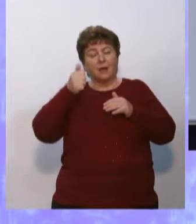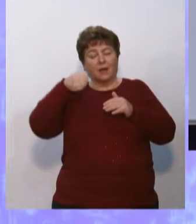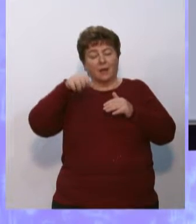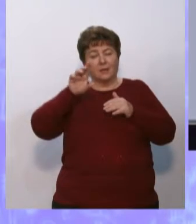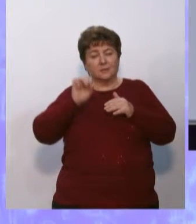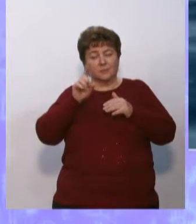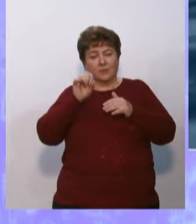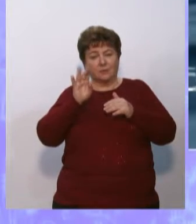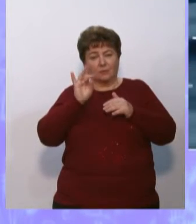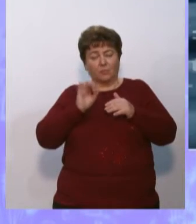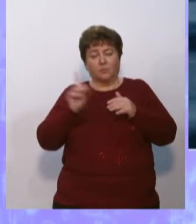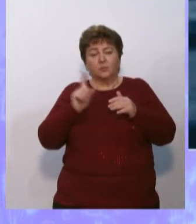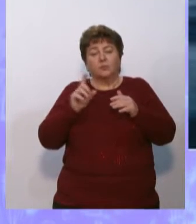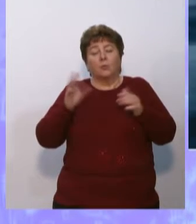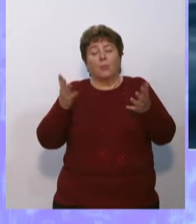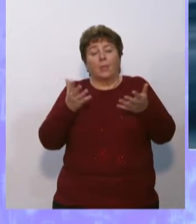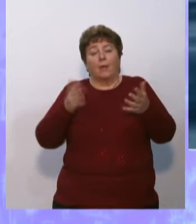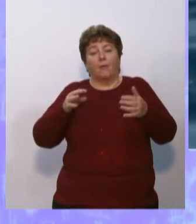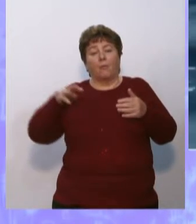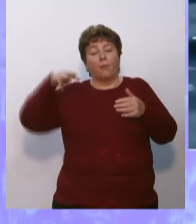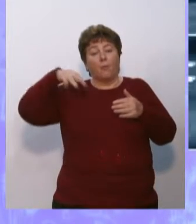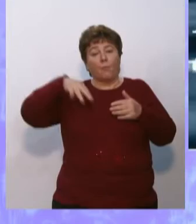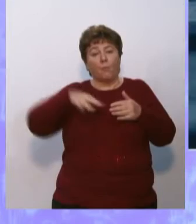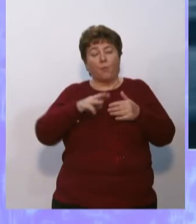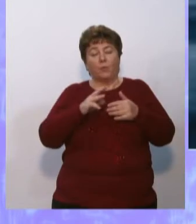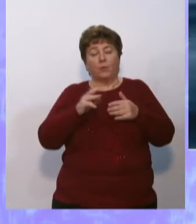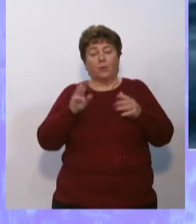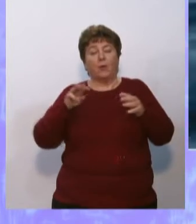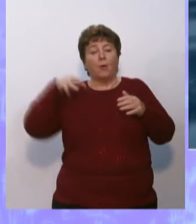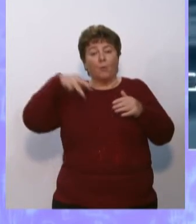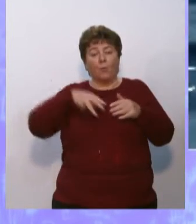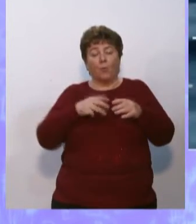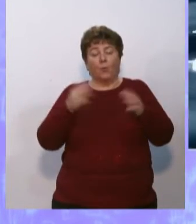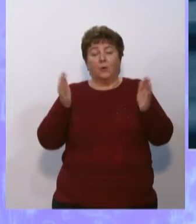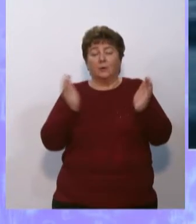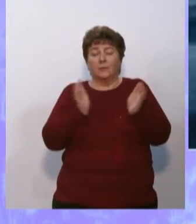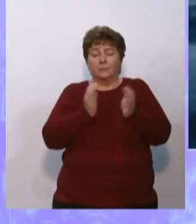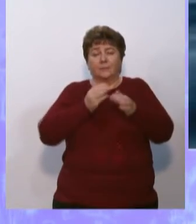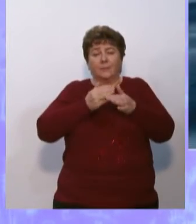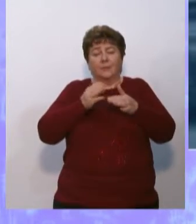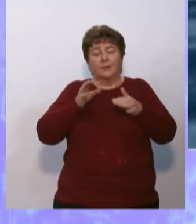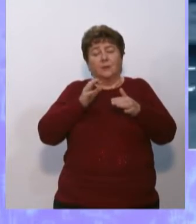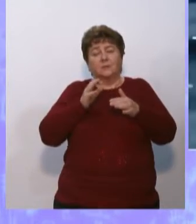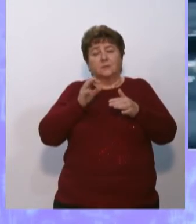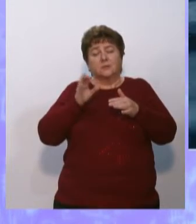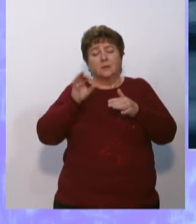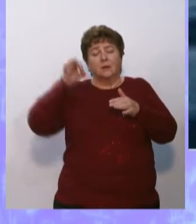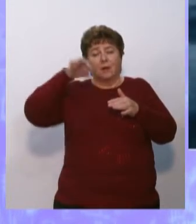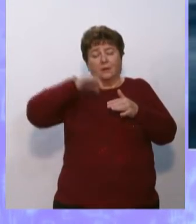такое море? Море – небольшая часть океана.